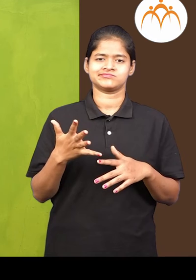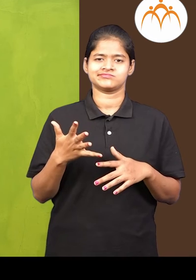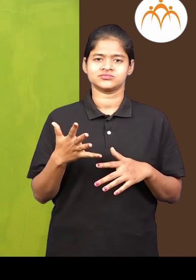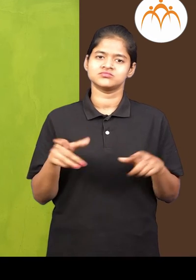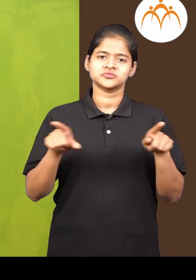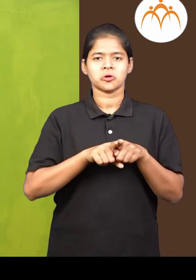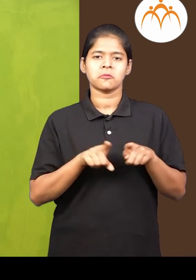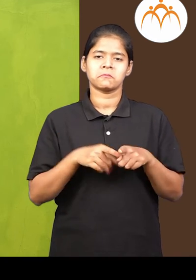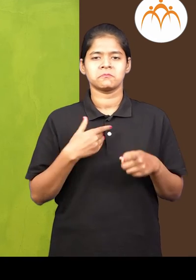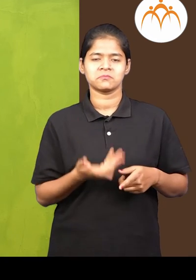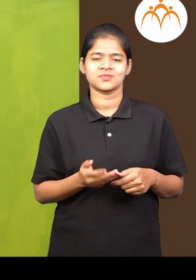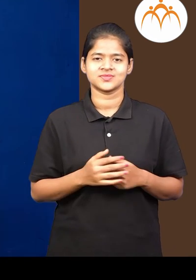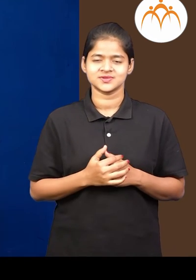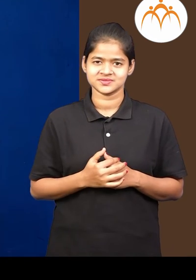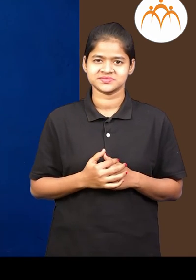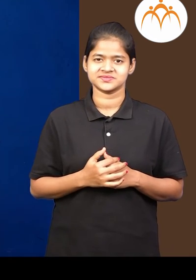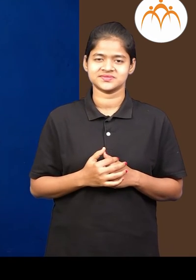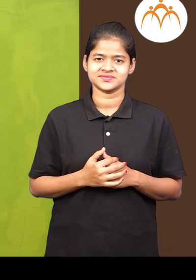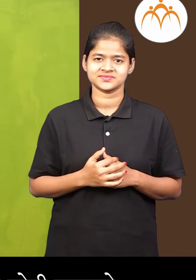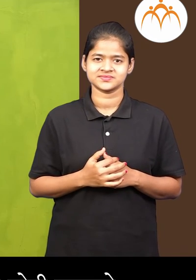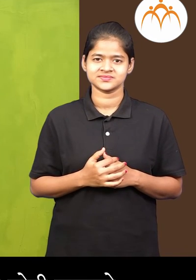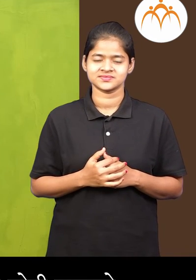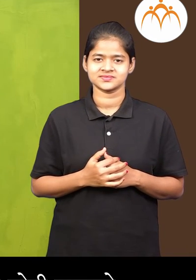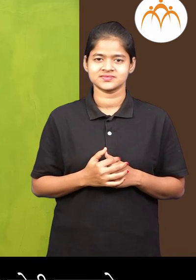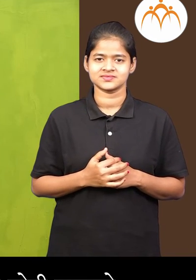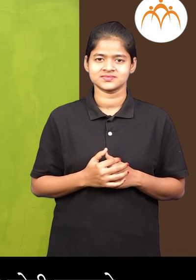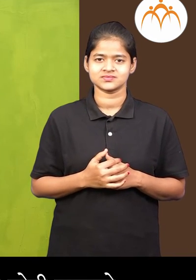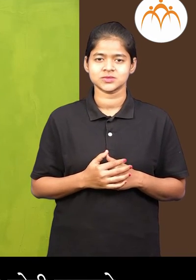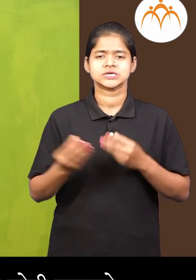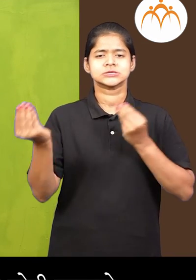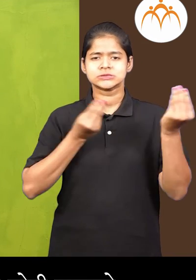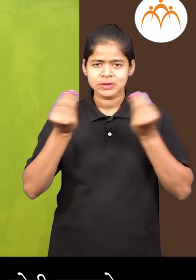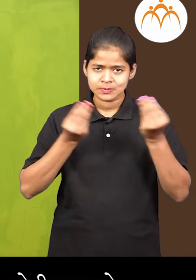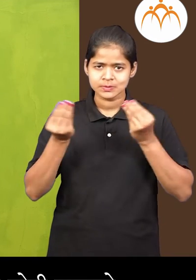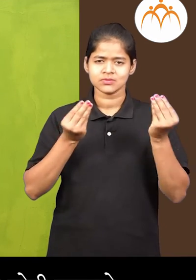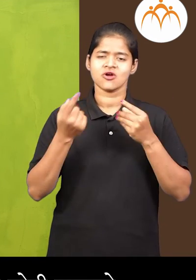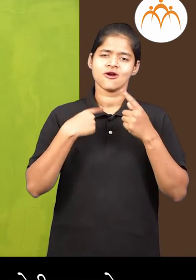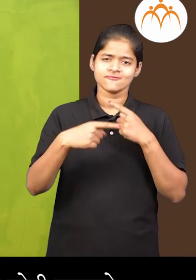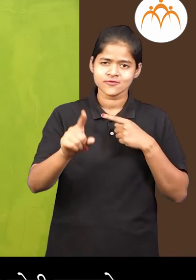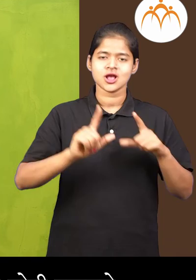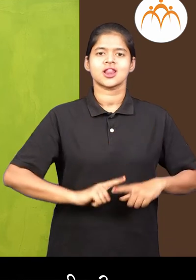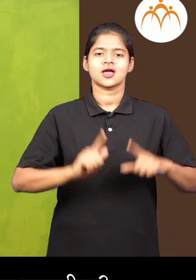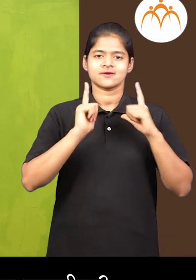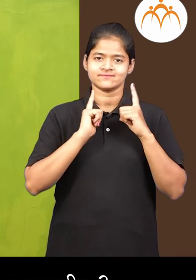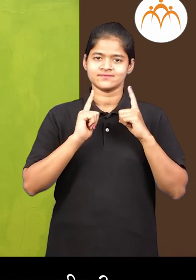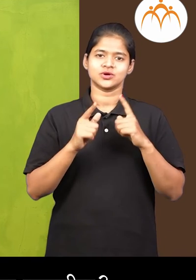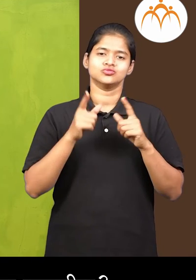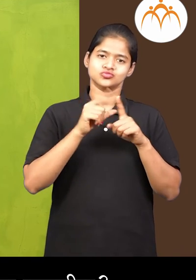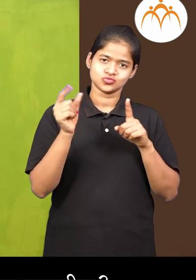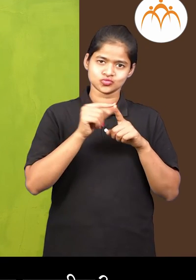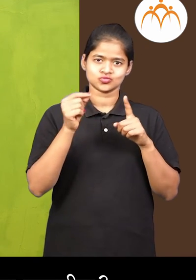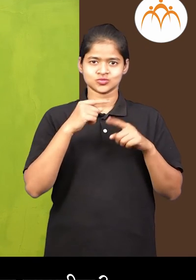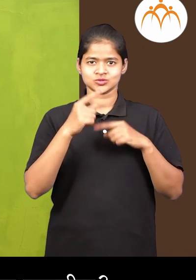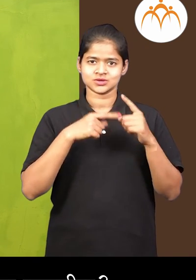मी सुधा नस्ते शिकले बर मेना आता तुला व्यवाहार आतला काई गोश्टी सुचवदे त्याची तु